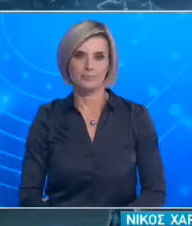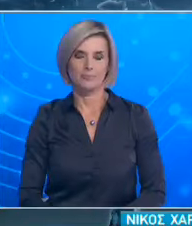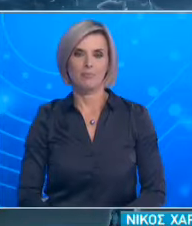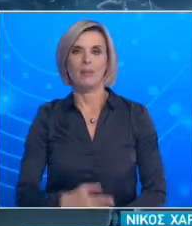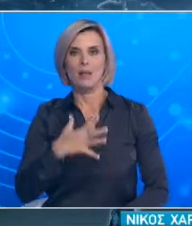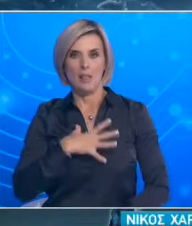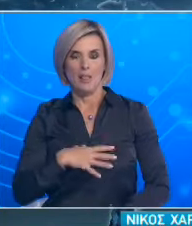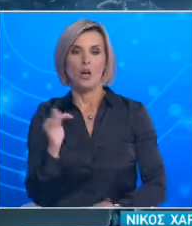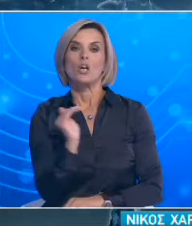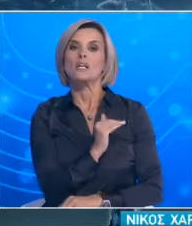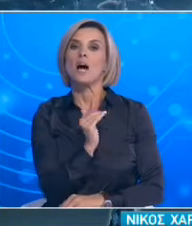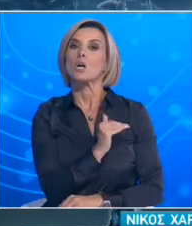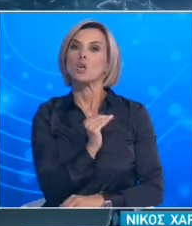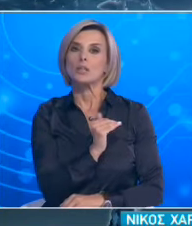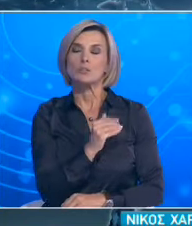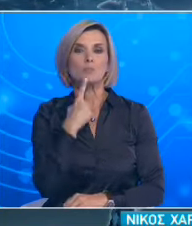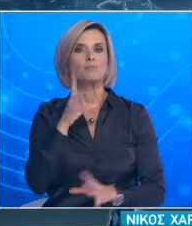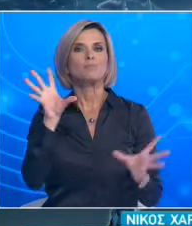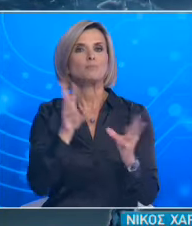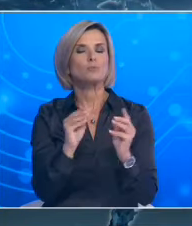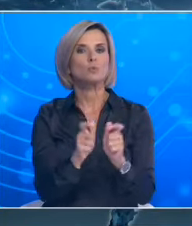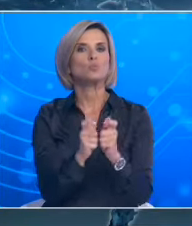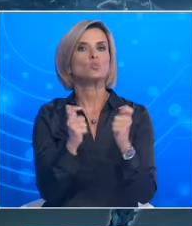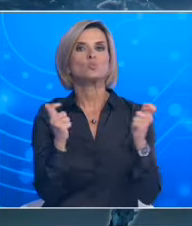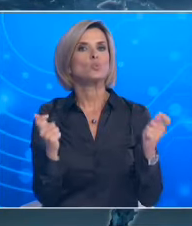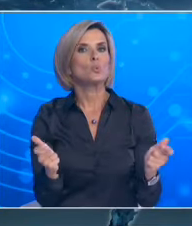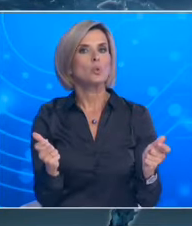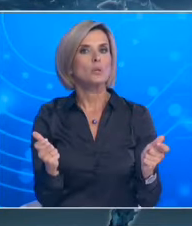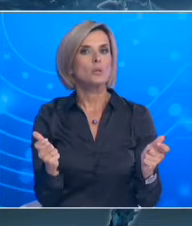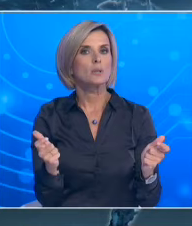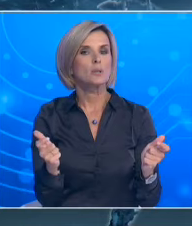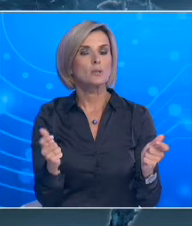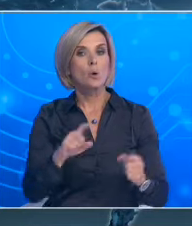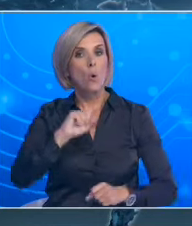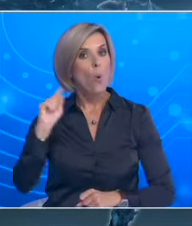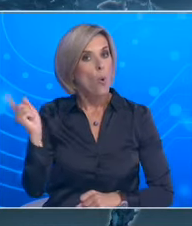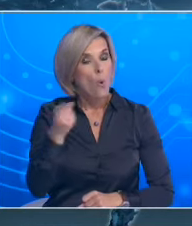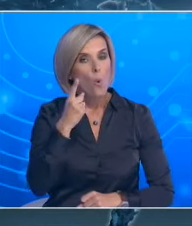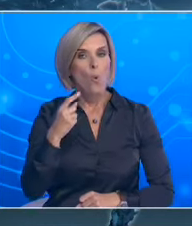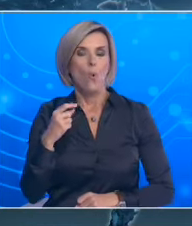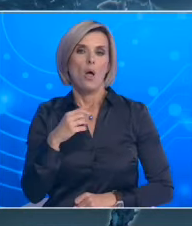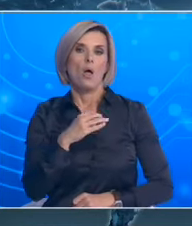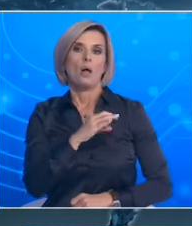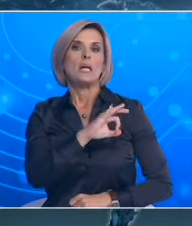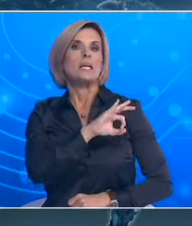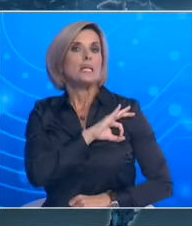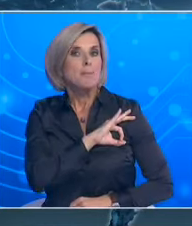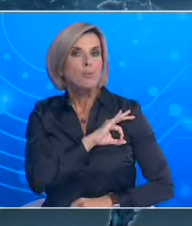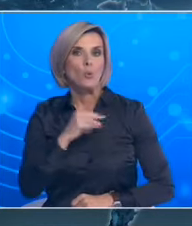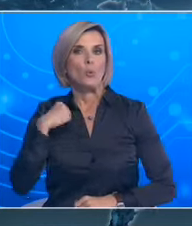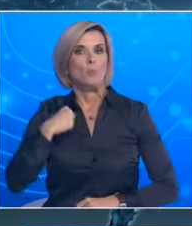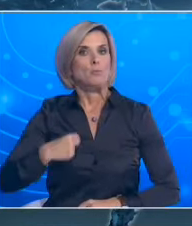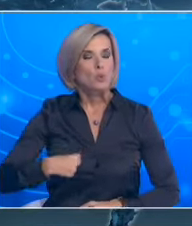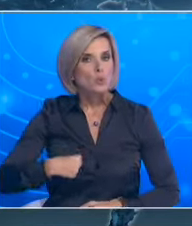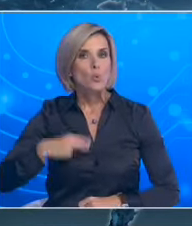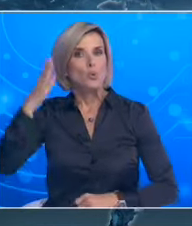Θα ρωτήσω τον κύριο Μαγιορκίνη για τα σχολεία. Η εισήγηση αφορά στο να ανοίξουν όλες οι βαθμίδες μαζί ή όχι. Και